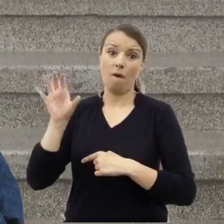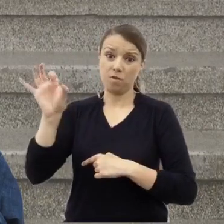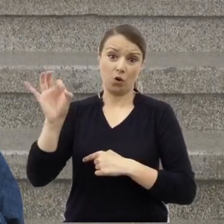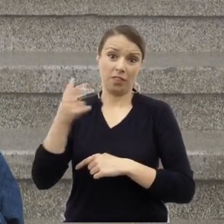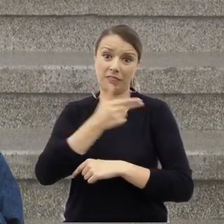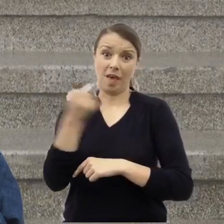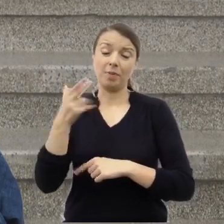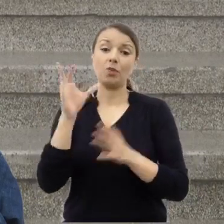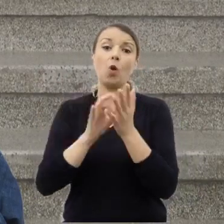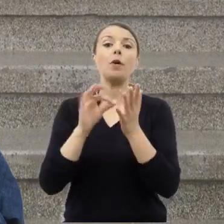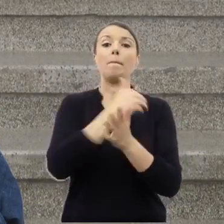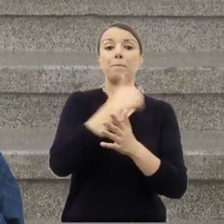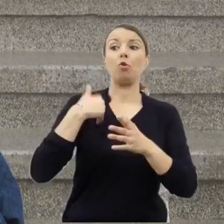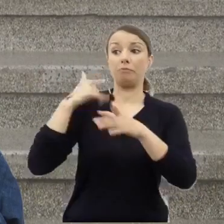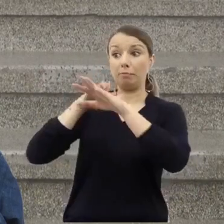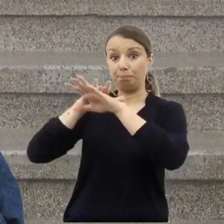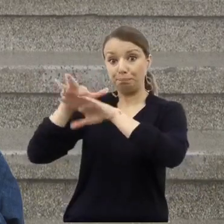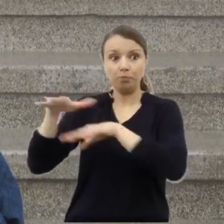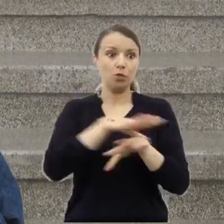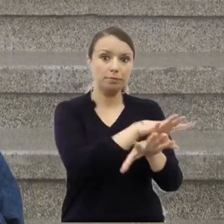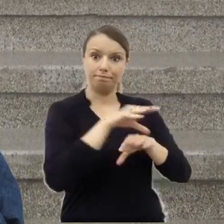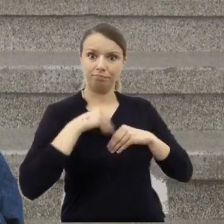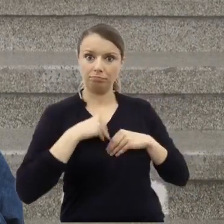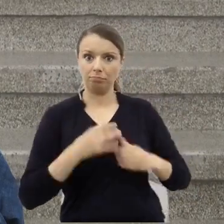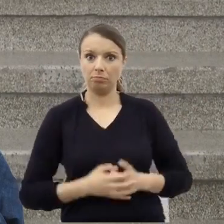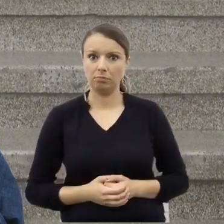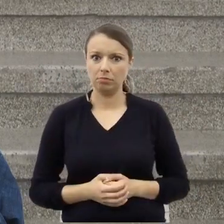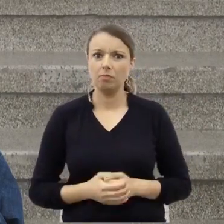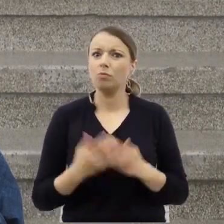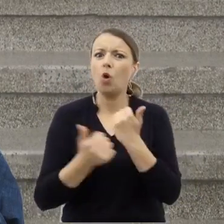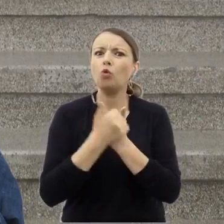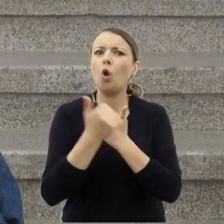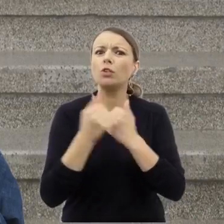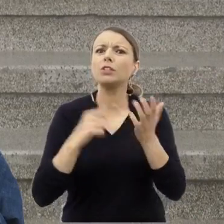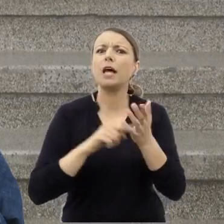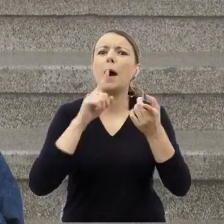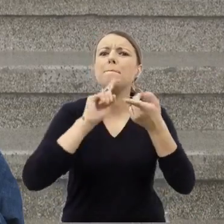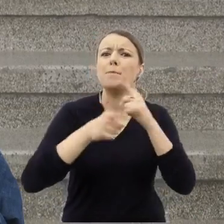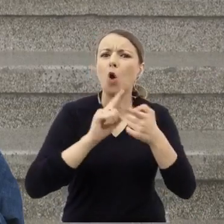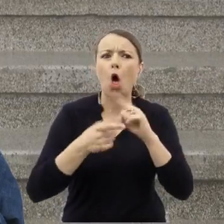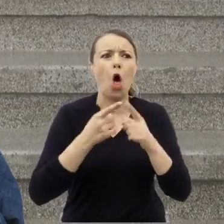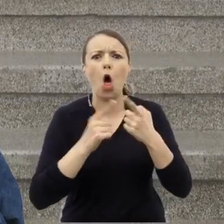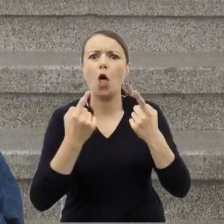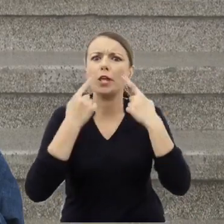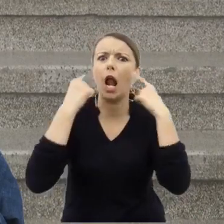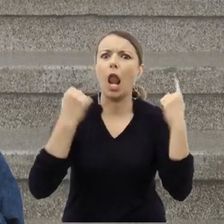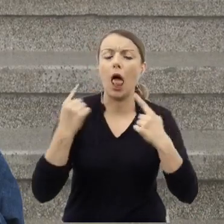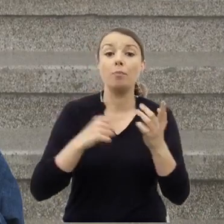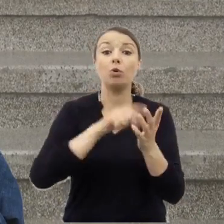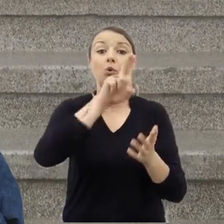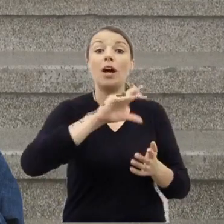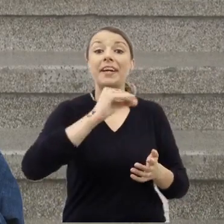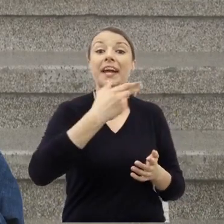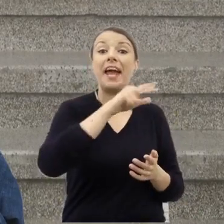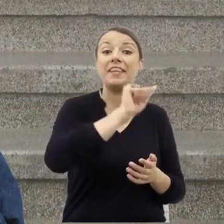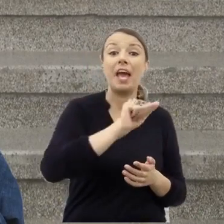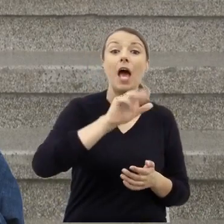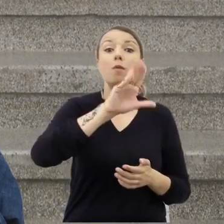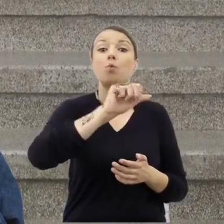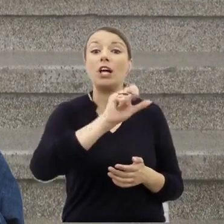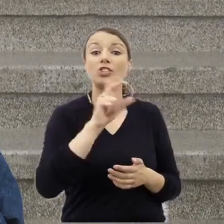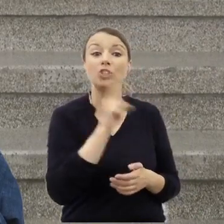wątków polskich. O co chodzi w tej plotce, która dotyczyła Henia Błaszczyka, ośmiolatka,